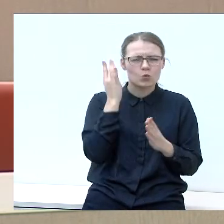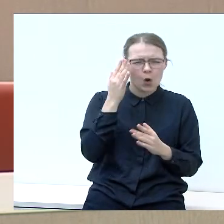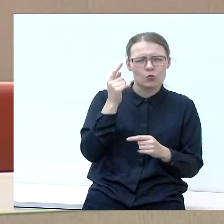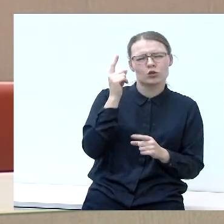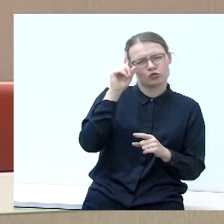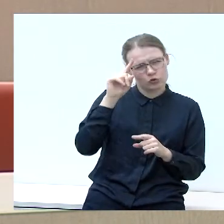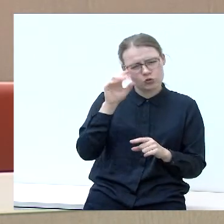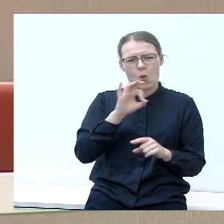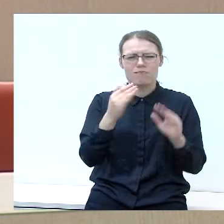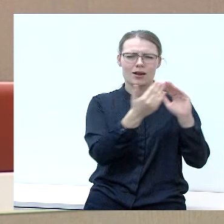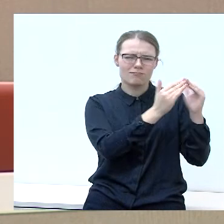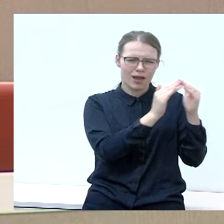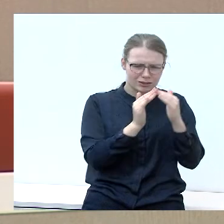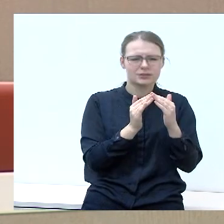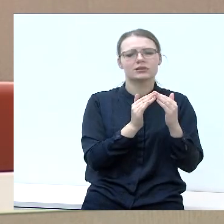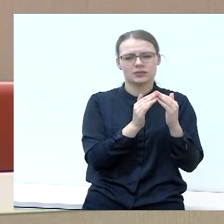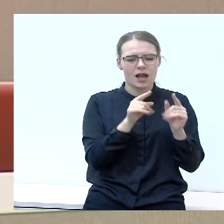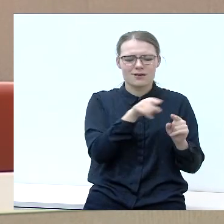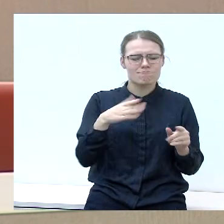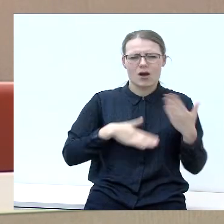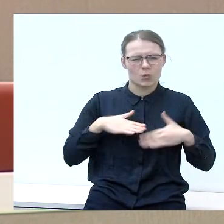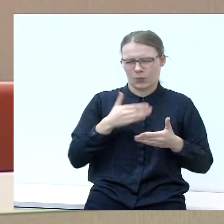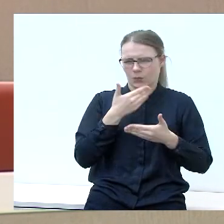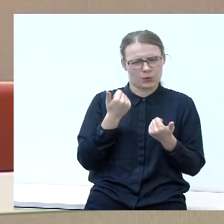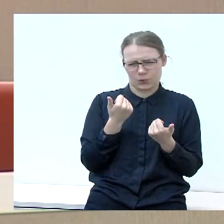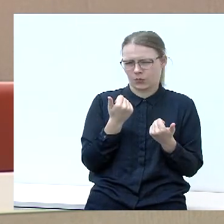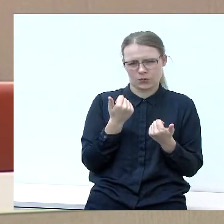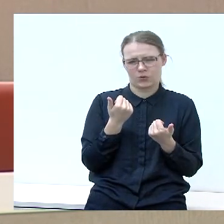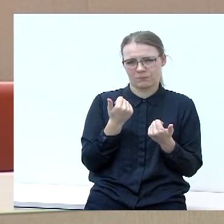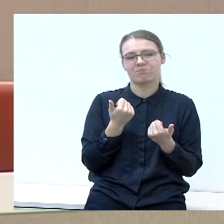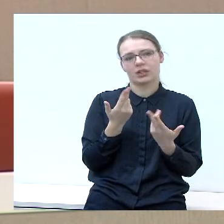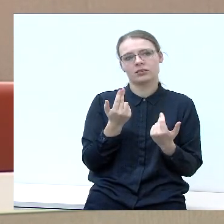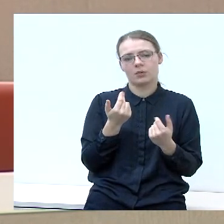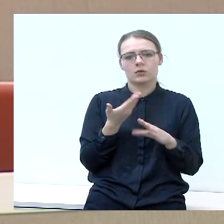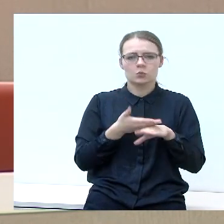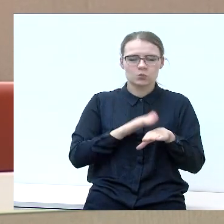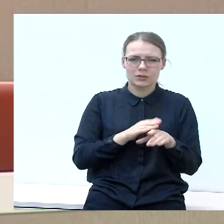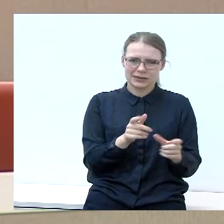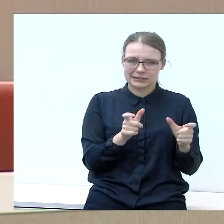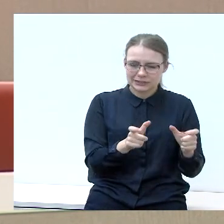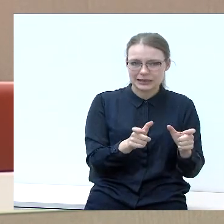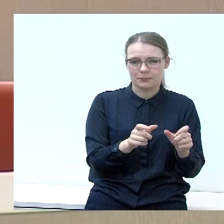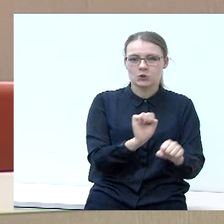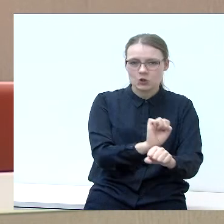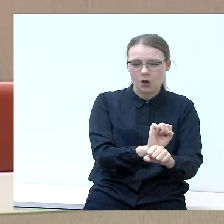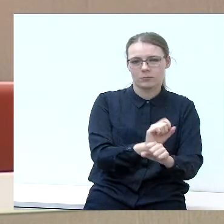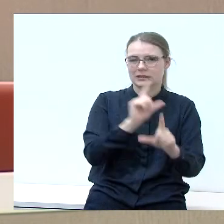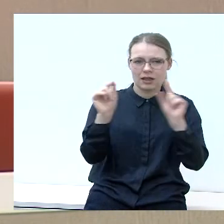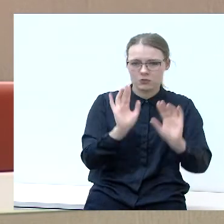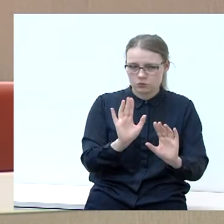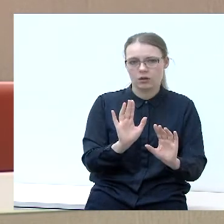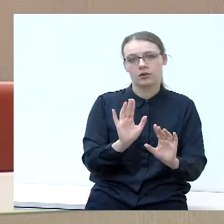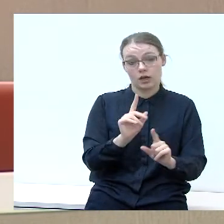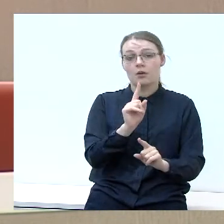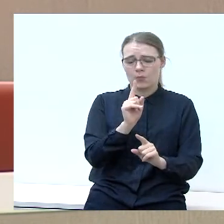Apie kalvaryjos miestelį ir kaip jums šiandien yra malonų. Tai aišku, sudėtingai jūs būtų sulaikyti, bet yra